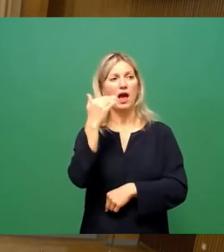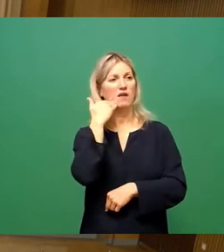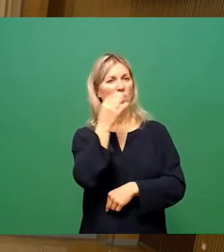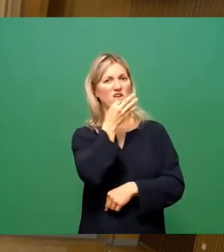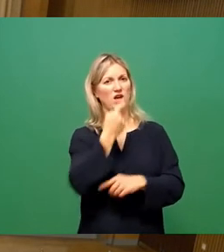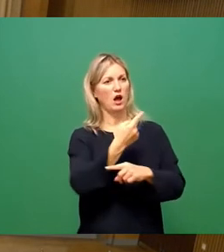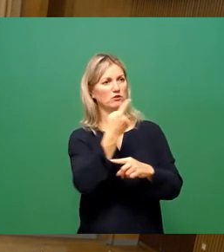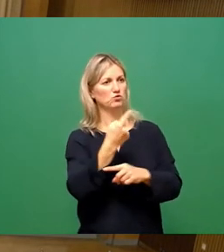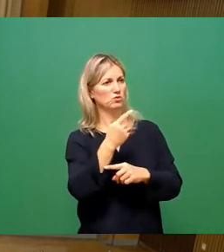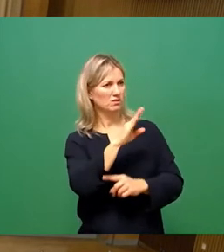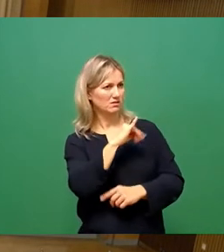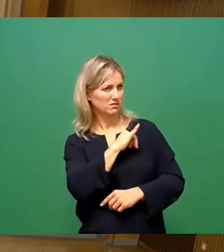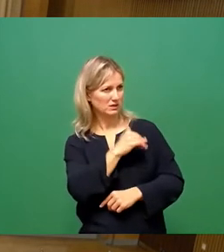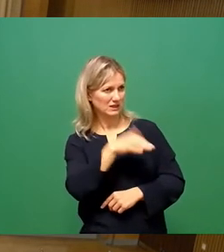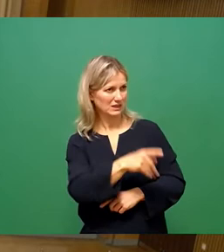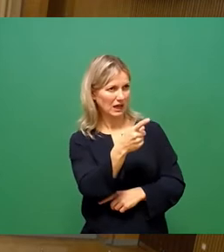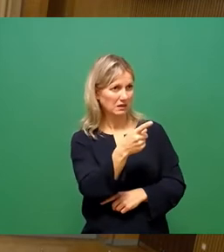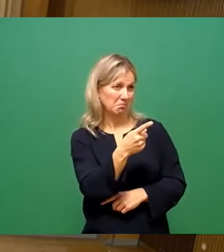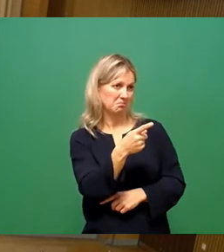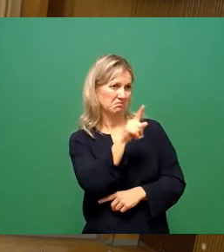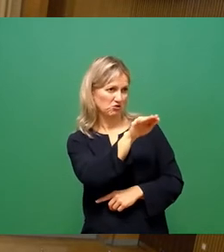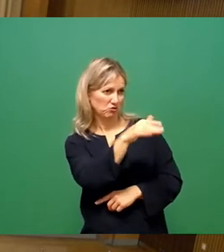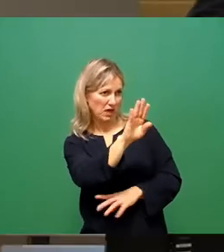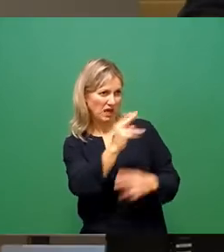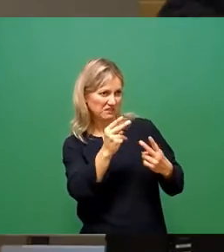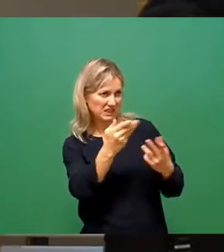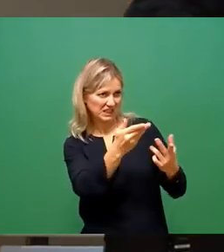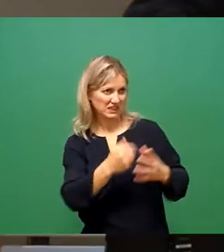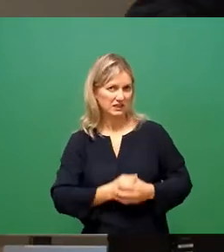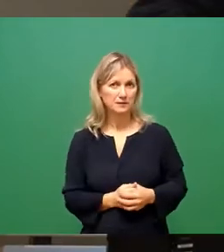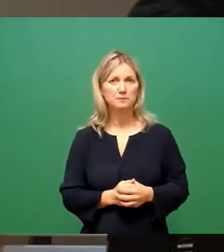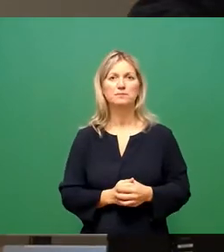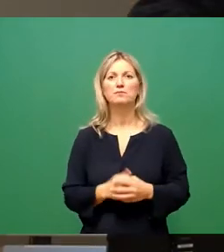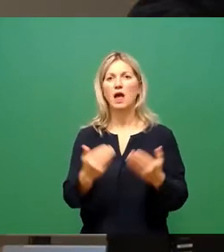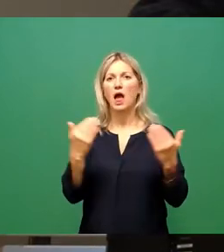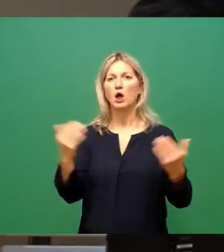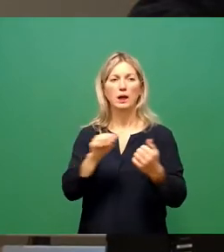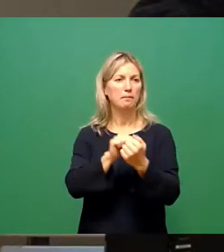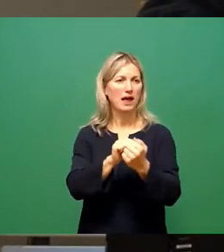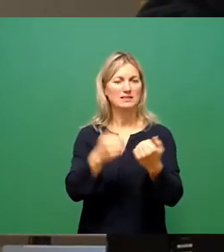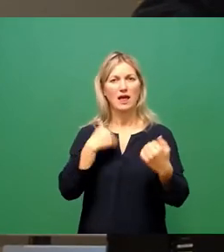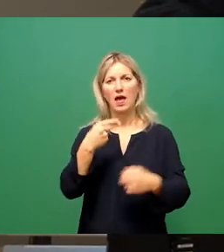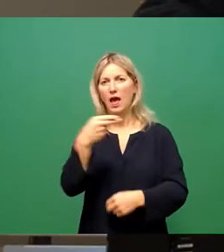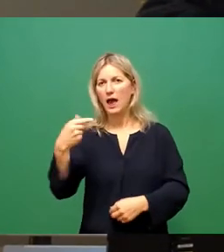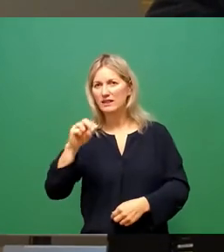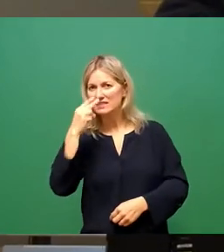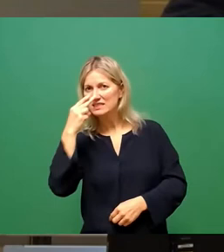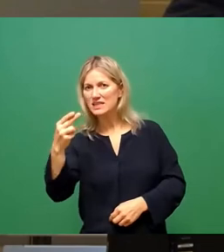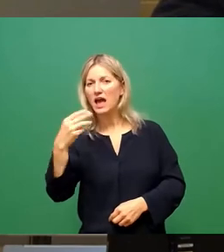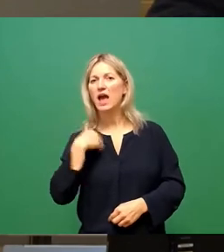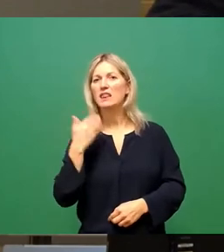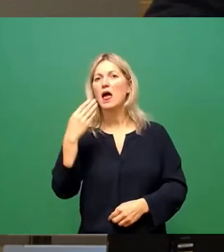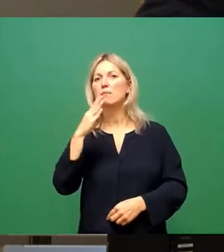Interesse zu haben scheint, aber es gibt wahrscheinlich Wichtigeres. Ich grüße auch die Presse, den Herrn Hain, habe ich gesehen, den Herrn Baumann-Hartwig.